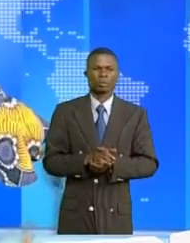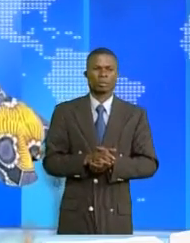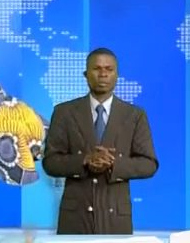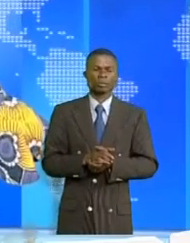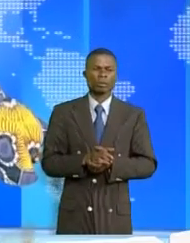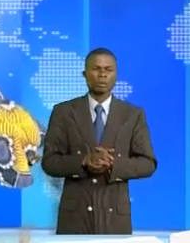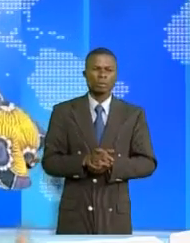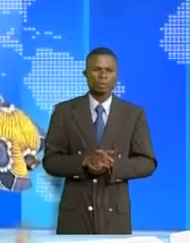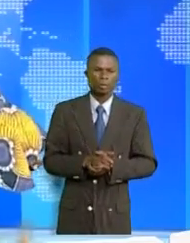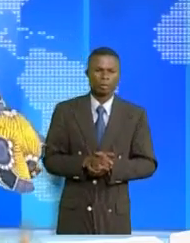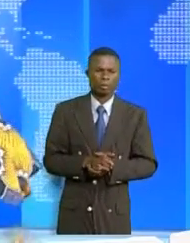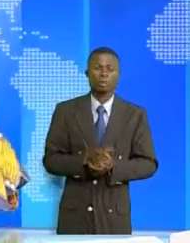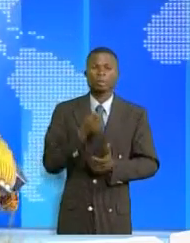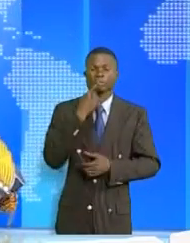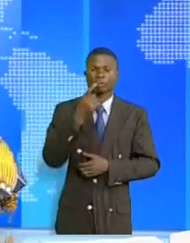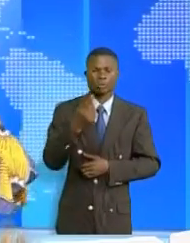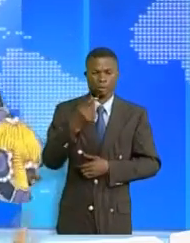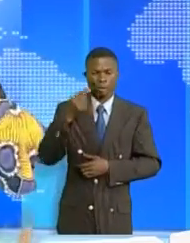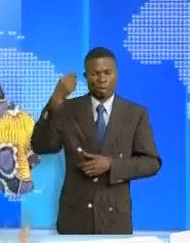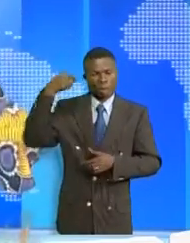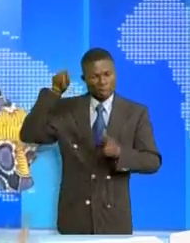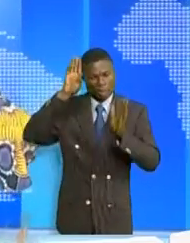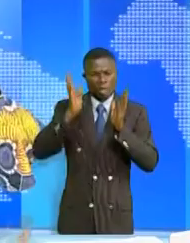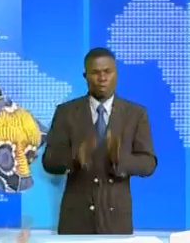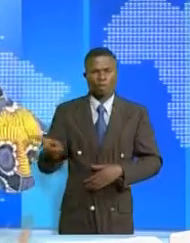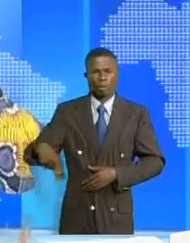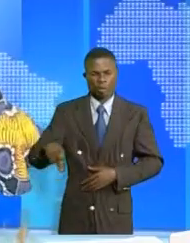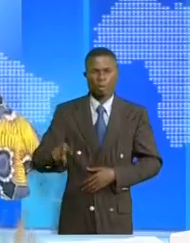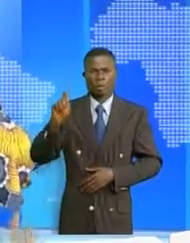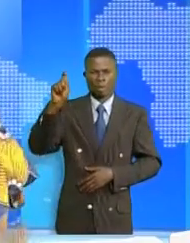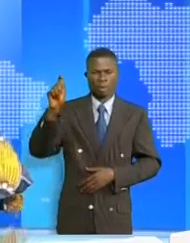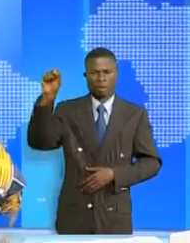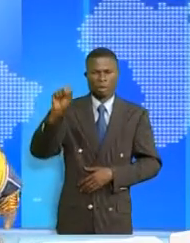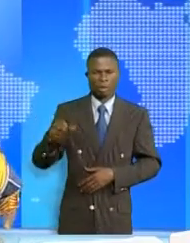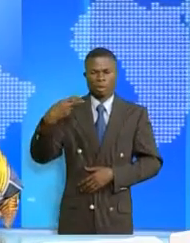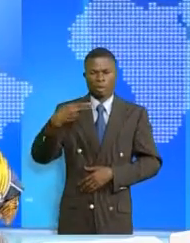spéciale Le gouverneur Le de la province de La Chuapa